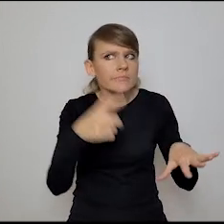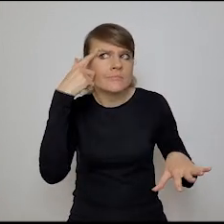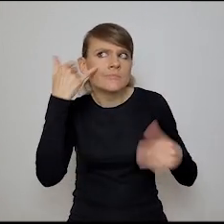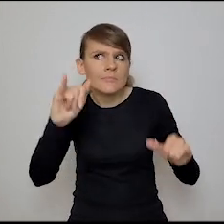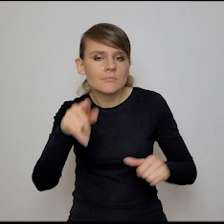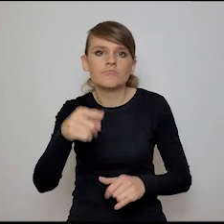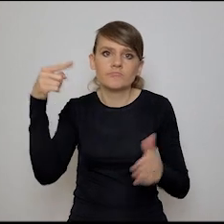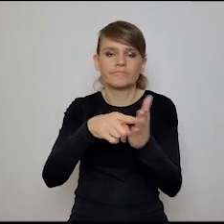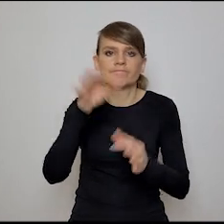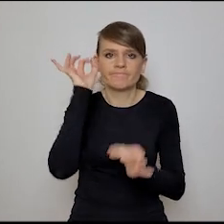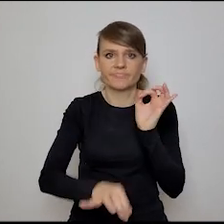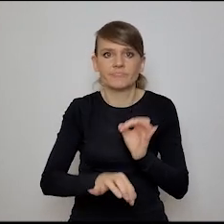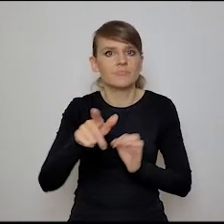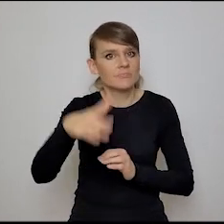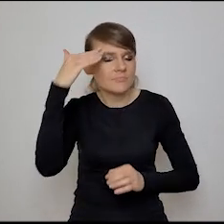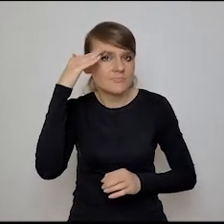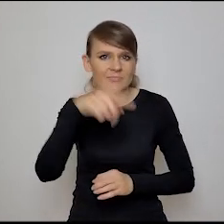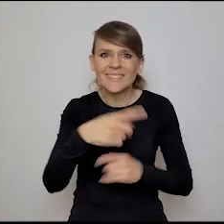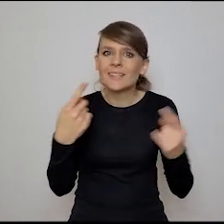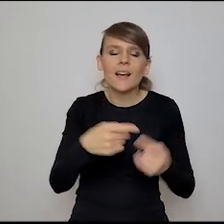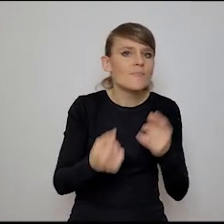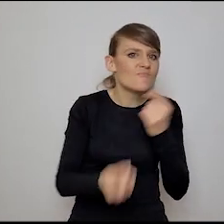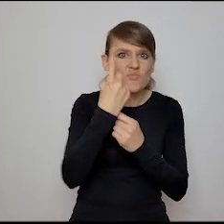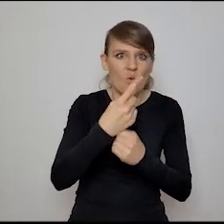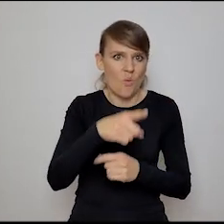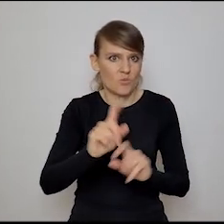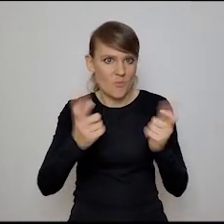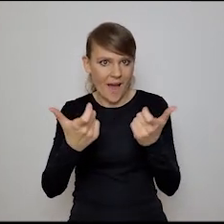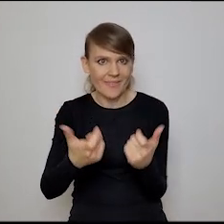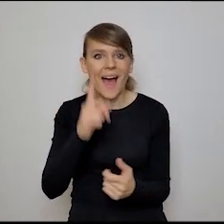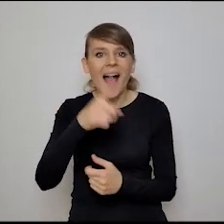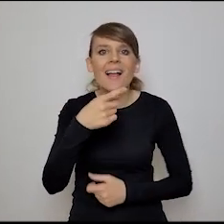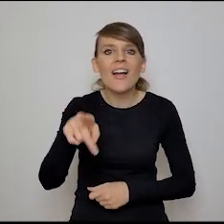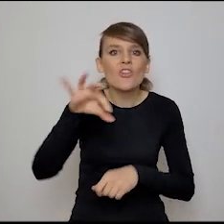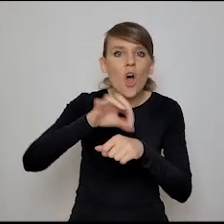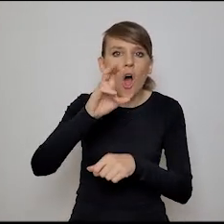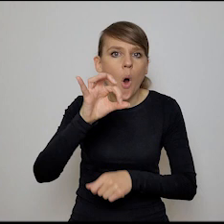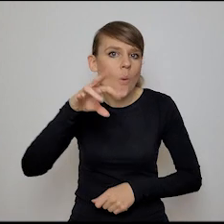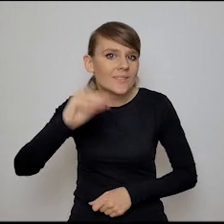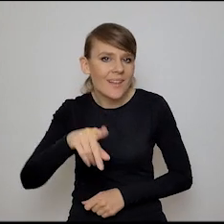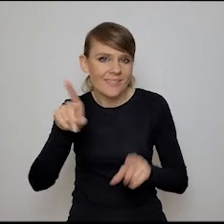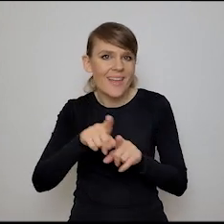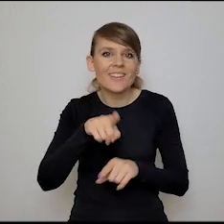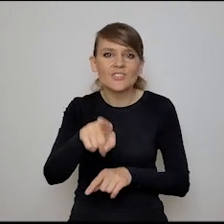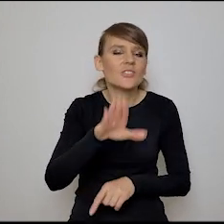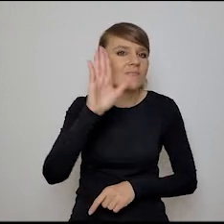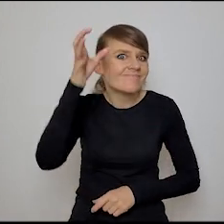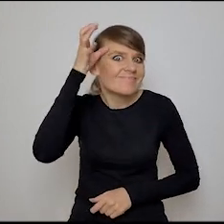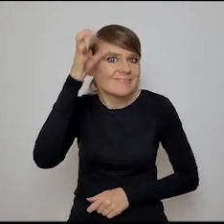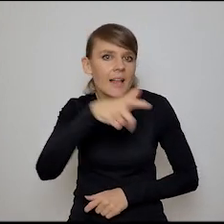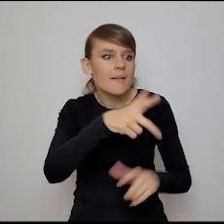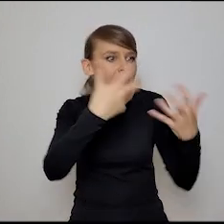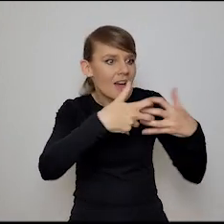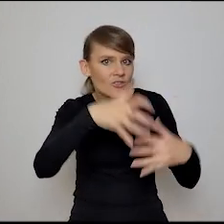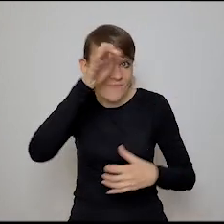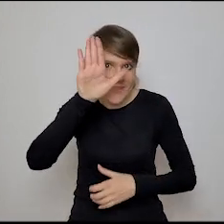postawi trafną diagnozę, mimo że... Bo to jest nietypowy przypadek. Ale doktor haus ma też w jednym palcu wiedzę maszyny i dlatego